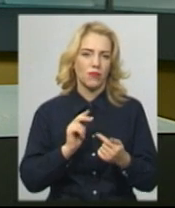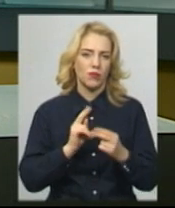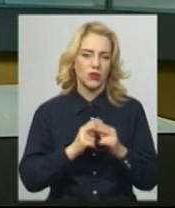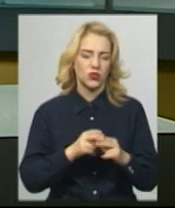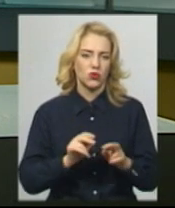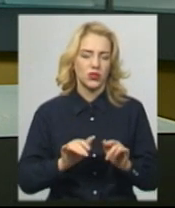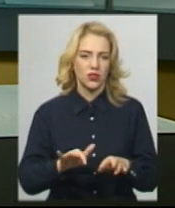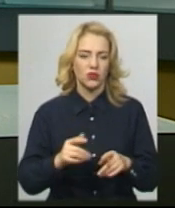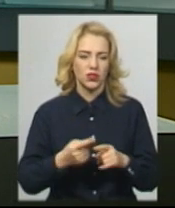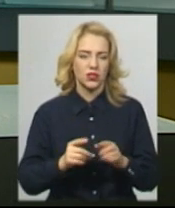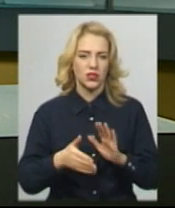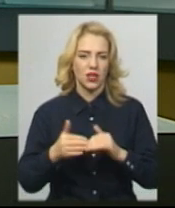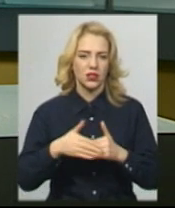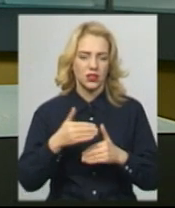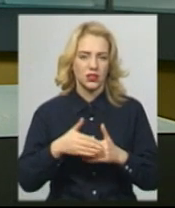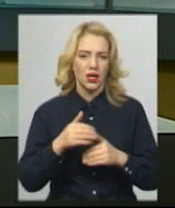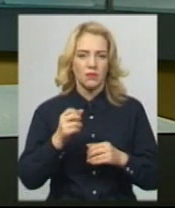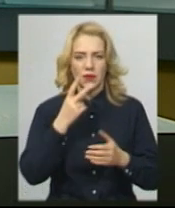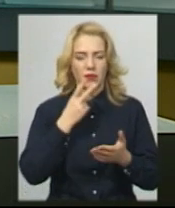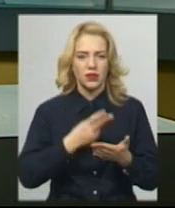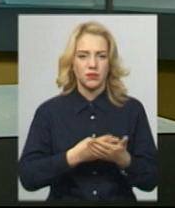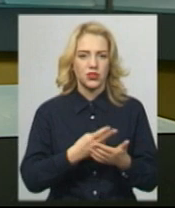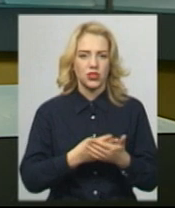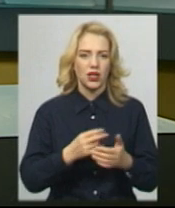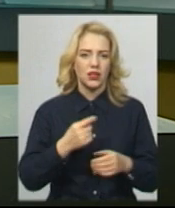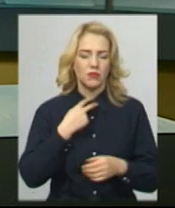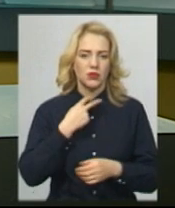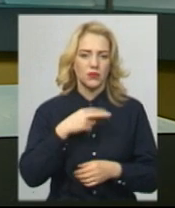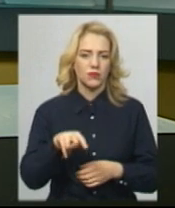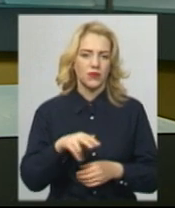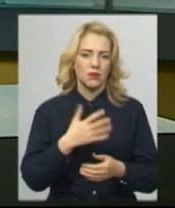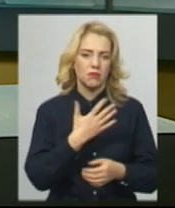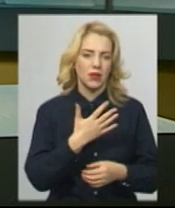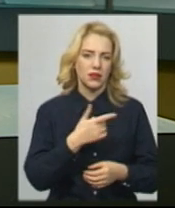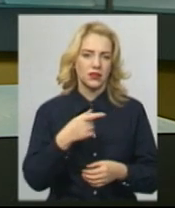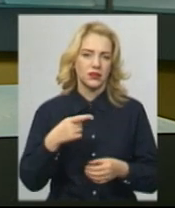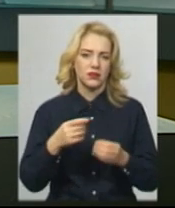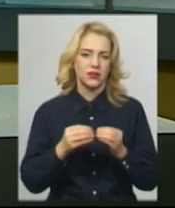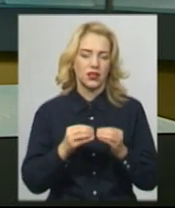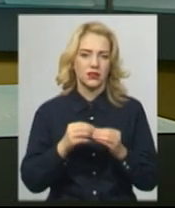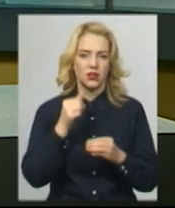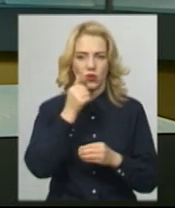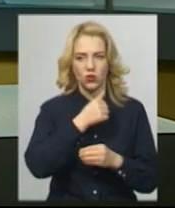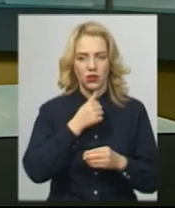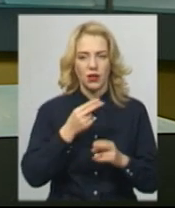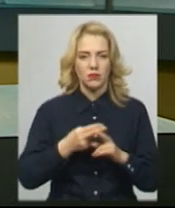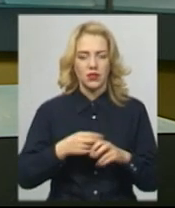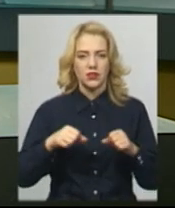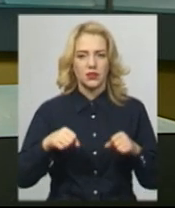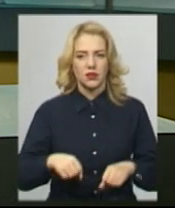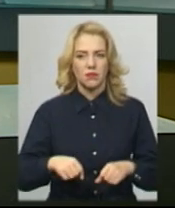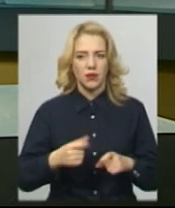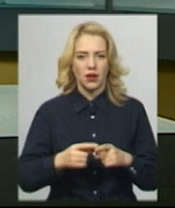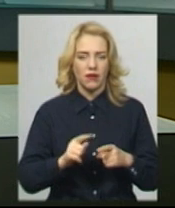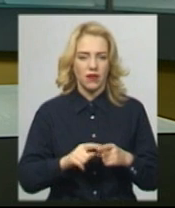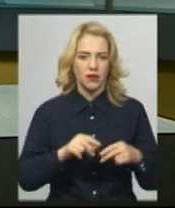Санкція цієї статті передбачає покарання у вигляді позбавлення волі на строк від 5 до 10 років з позбавленням права обіймати